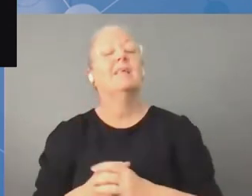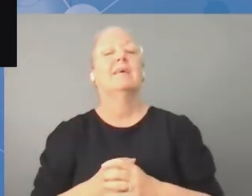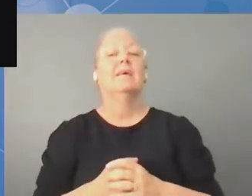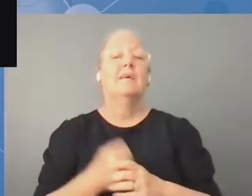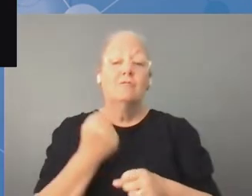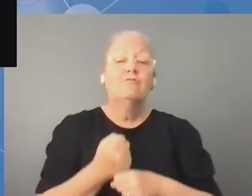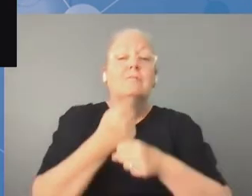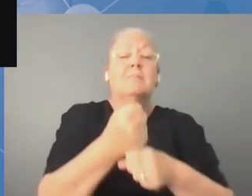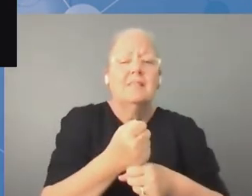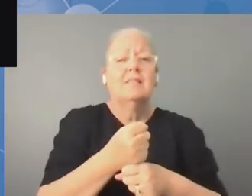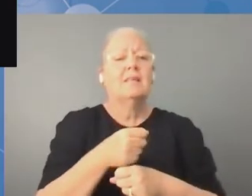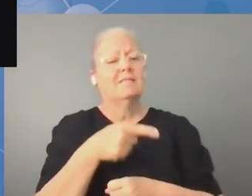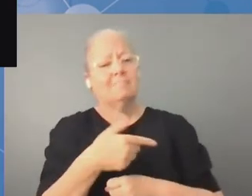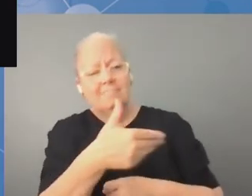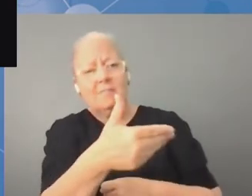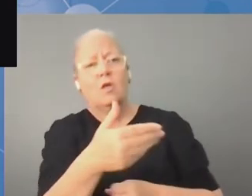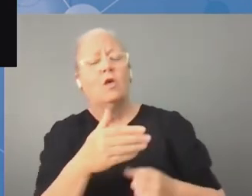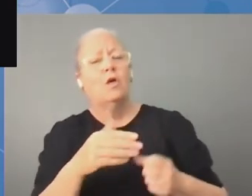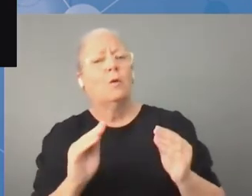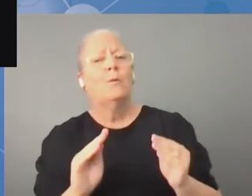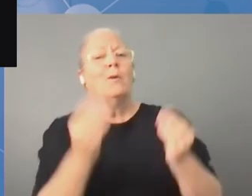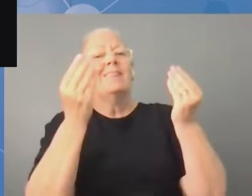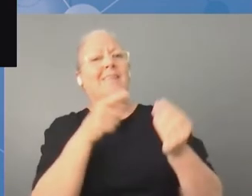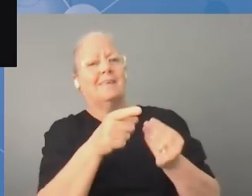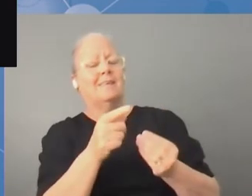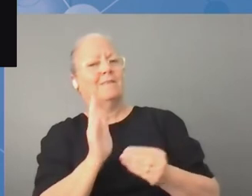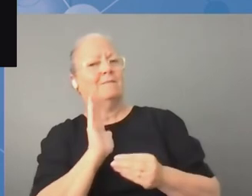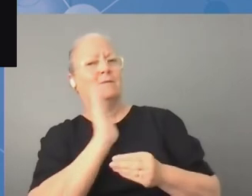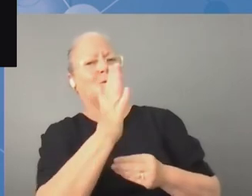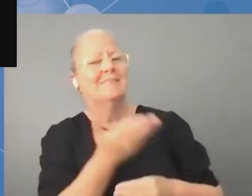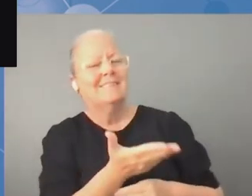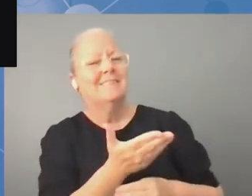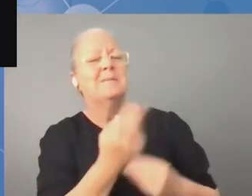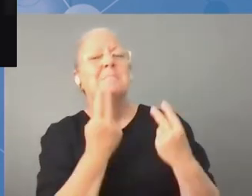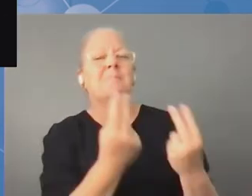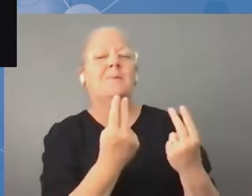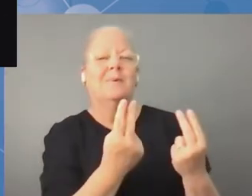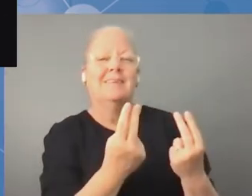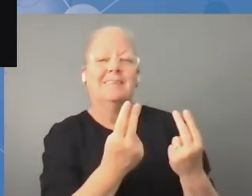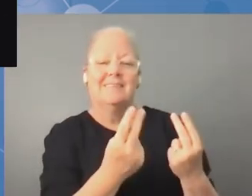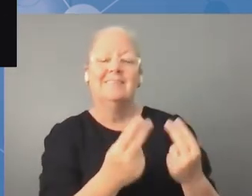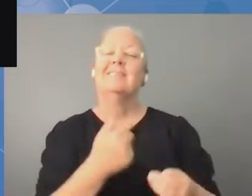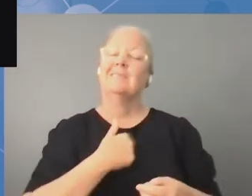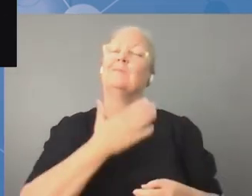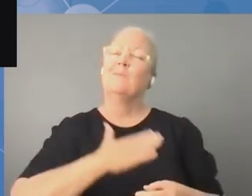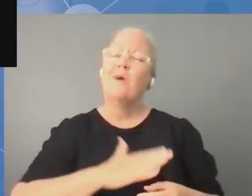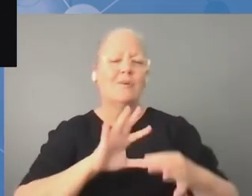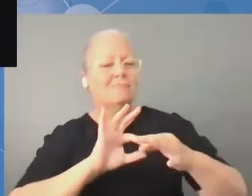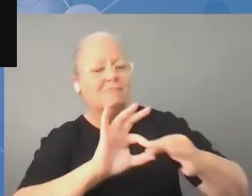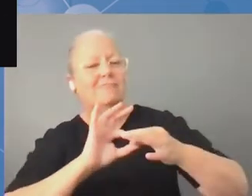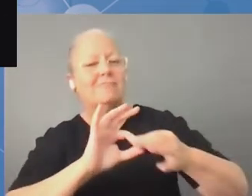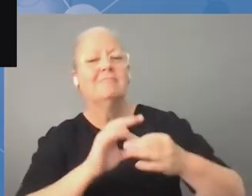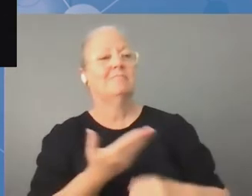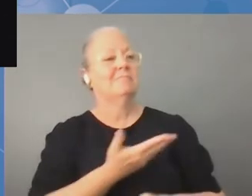Jako przedstawicielka tzw. młodego pokolenia chcę powiedzieć, że zawsze